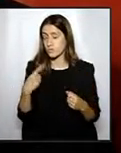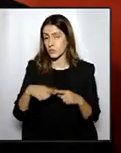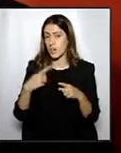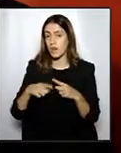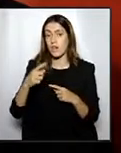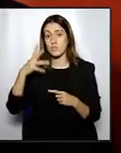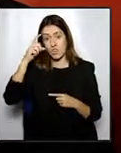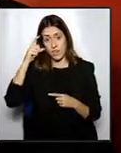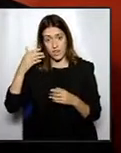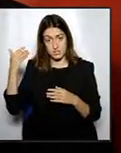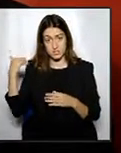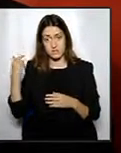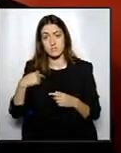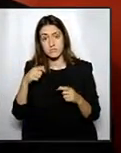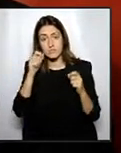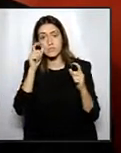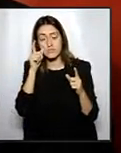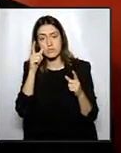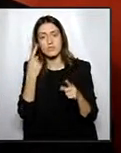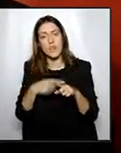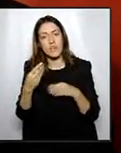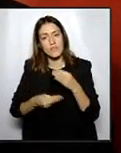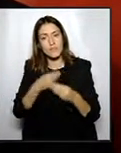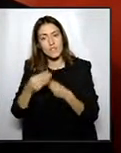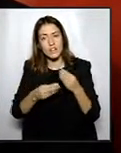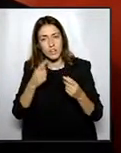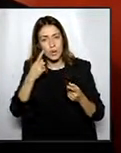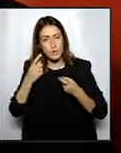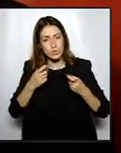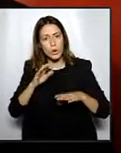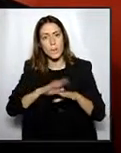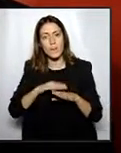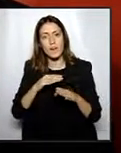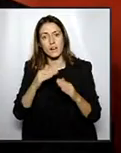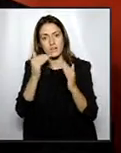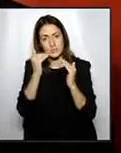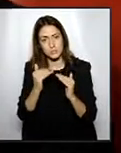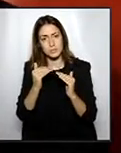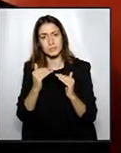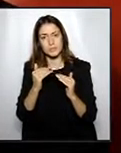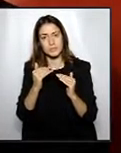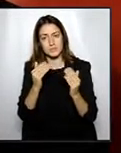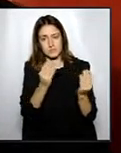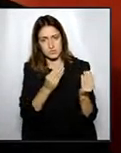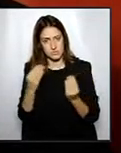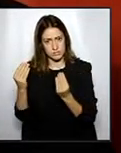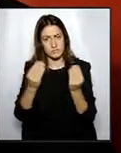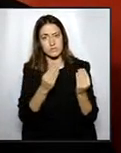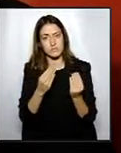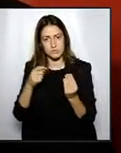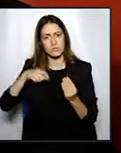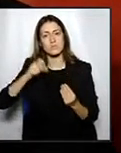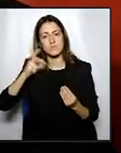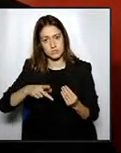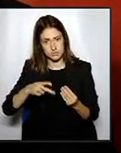dies veiem com des de mobilitat s'està fent gestions per reduir al màxim els accidents per a trobaments a la ciutat, cosa que, evidentment, el nostre grup municipal